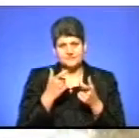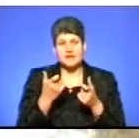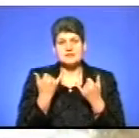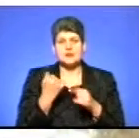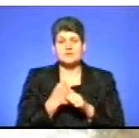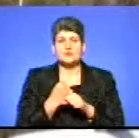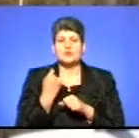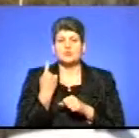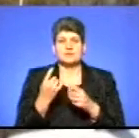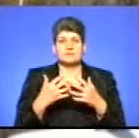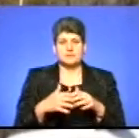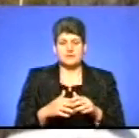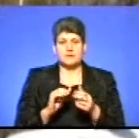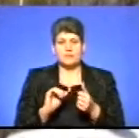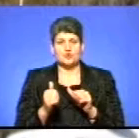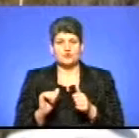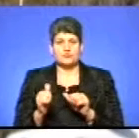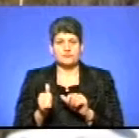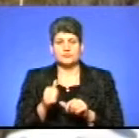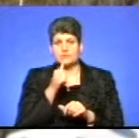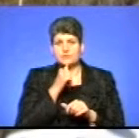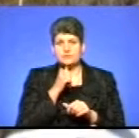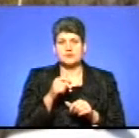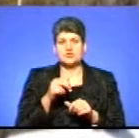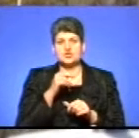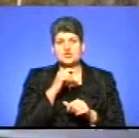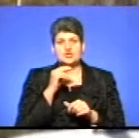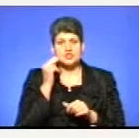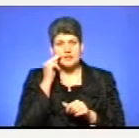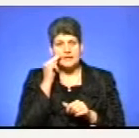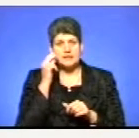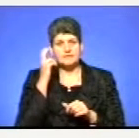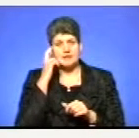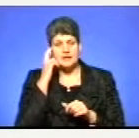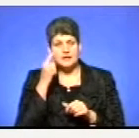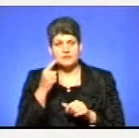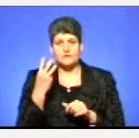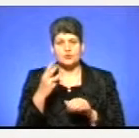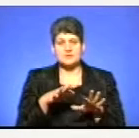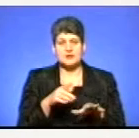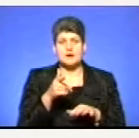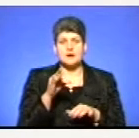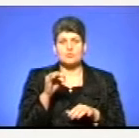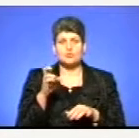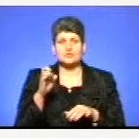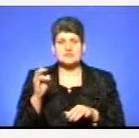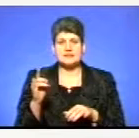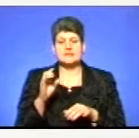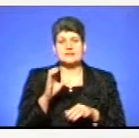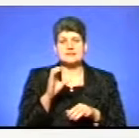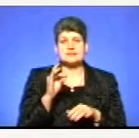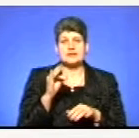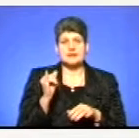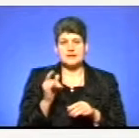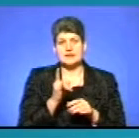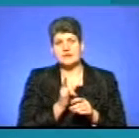один прилад трукам. Ним почергово вимірюватимуть швидкість на трасі Чернігів-Київ у чотирьох місцях. В селах Гарбузин, Сираї, Єрків та на